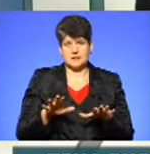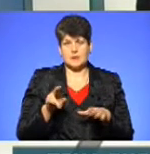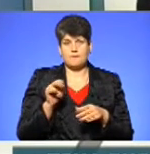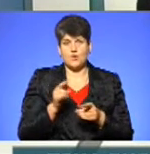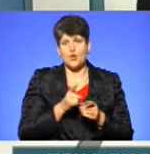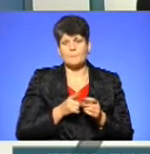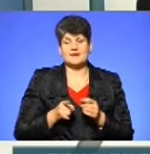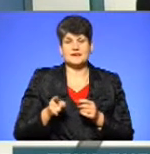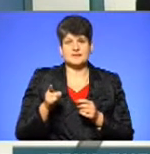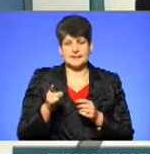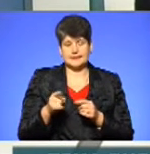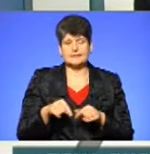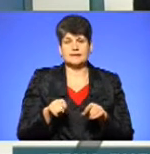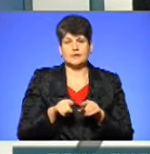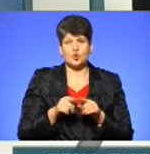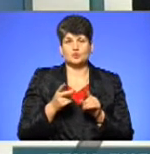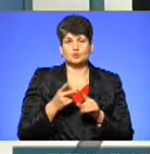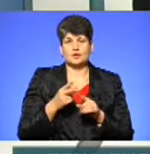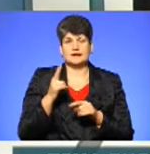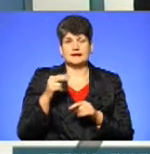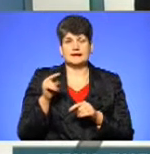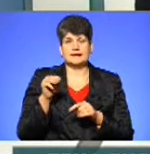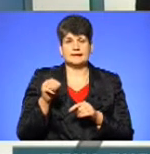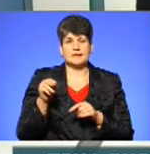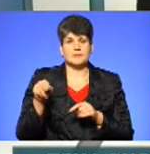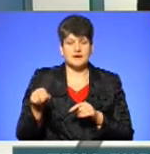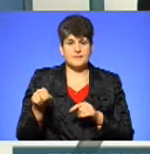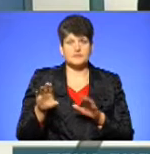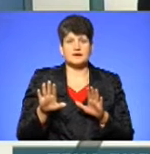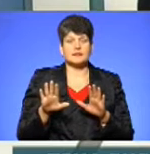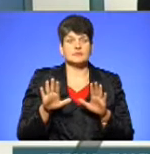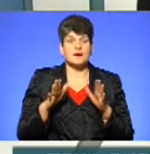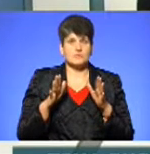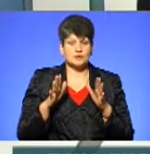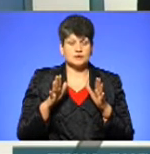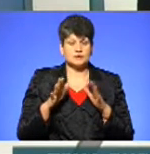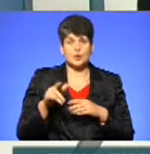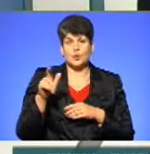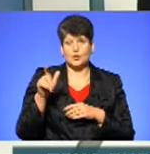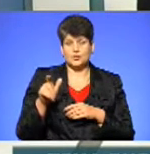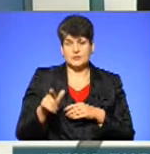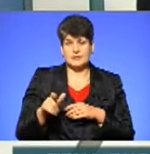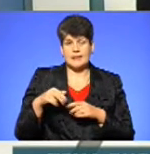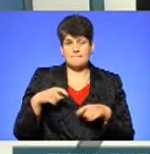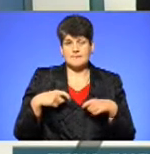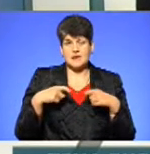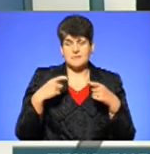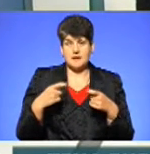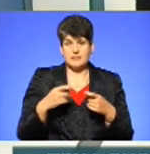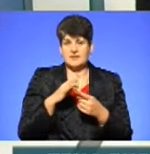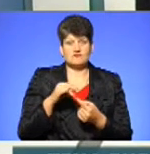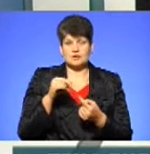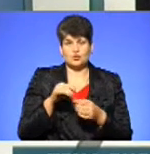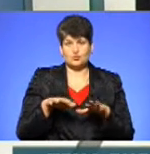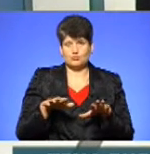'їзній також друге ДТП, яке трапилося в людину, люди перебігали на встановленому місті,